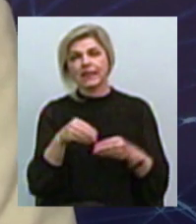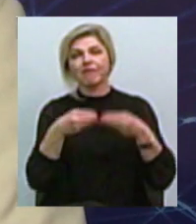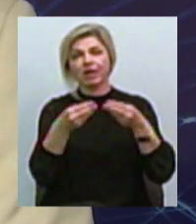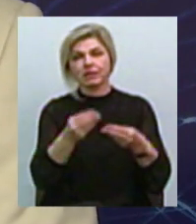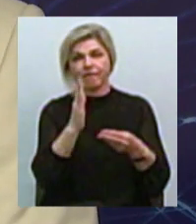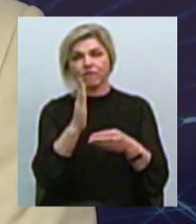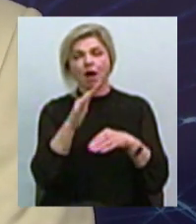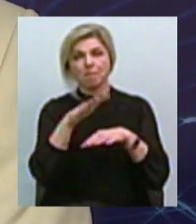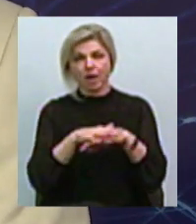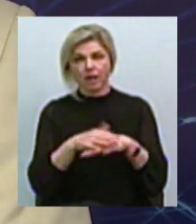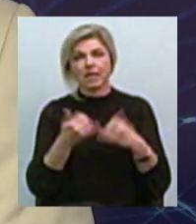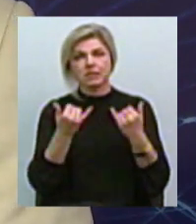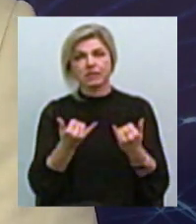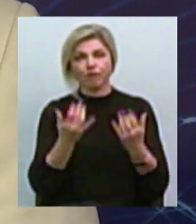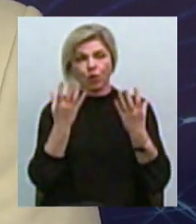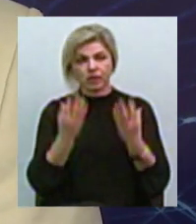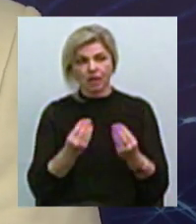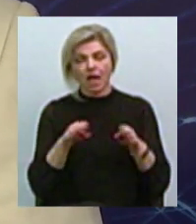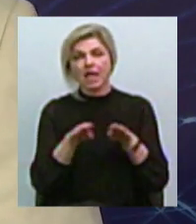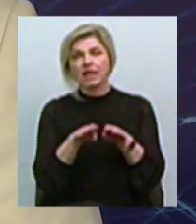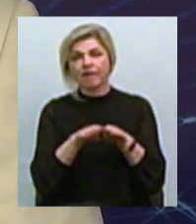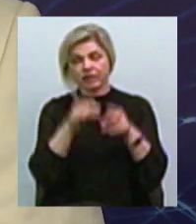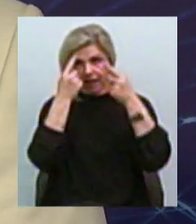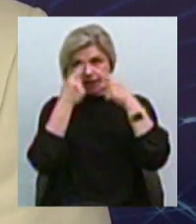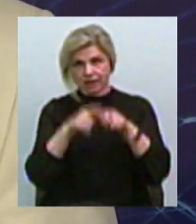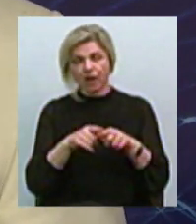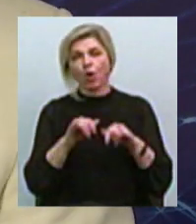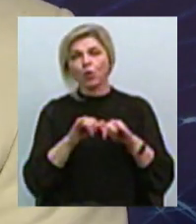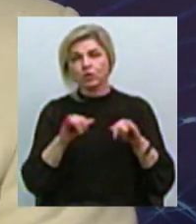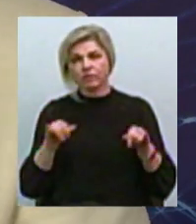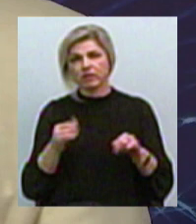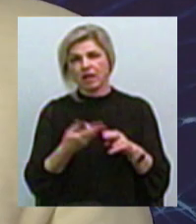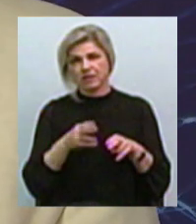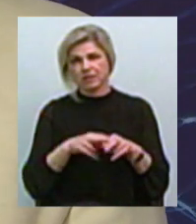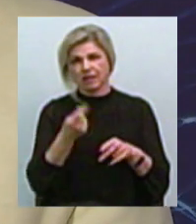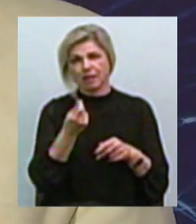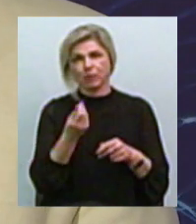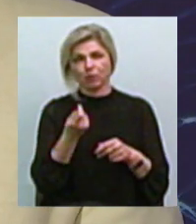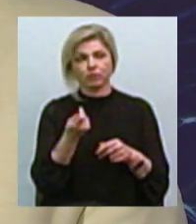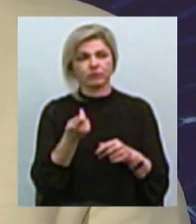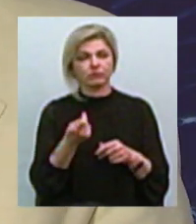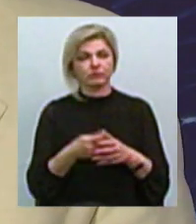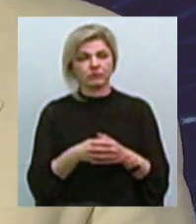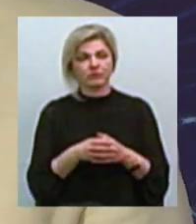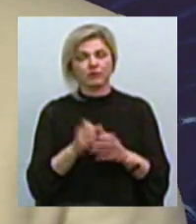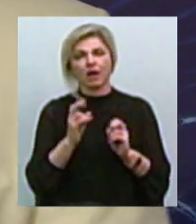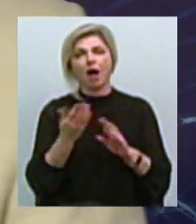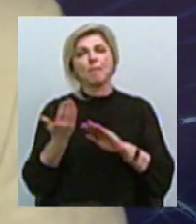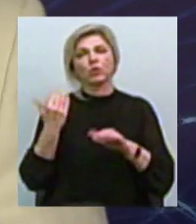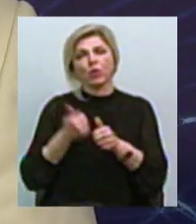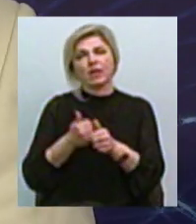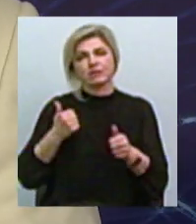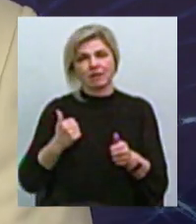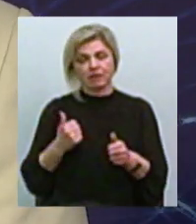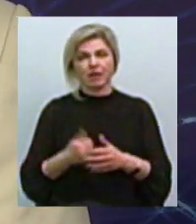з рівням технічного розвитку сьогодення Це фактично вже трохи відходить на минуле Тобто сьогодні